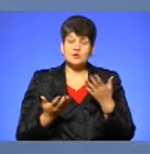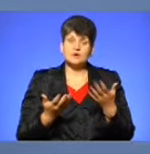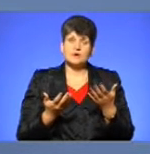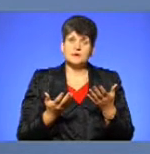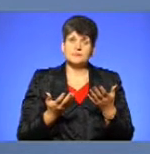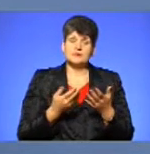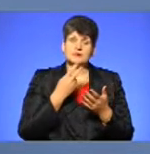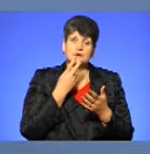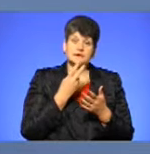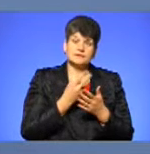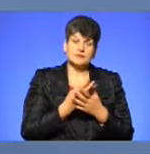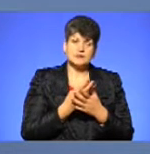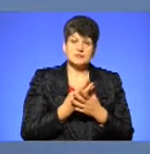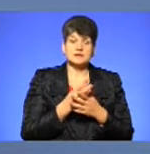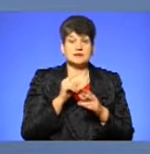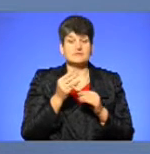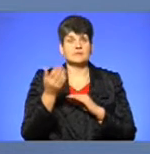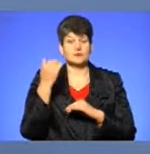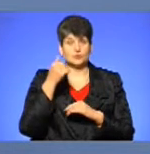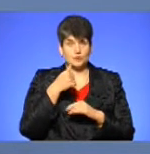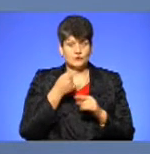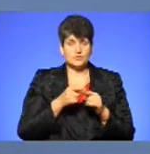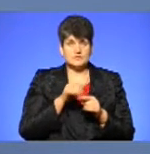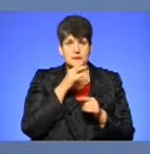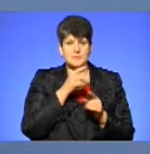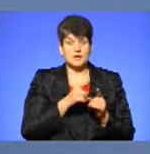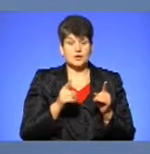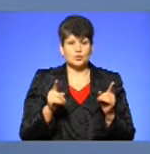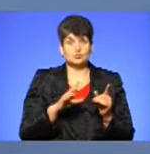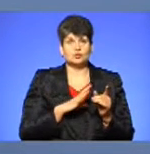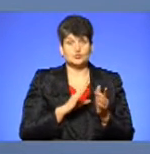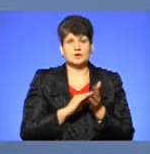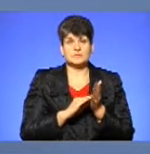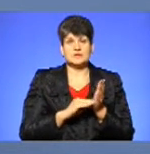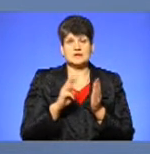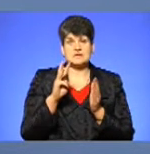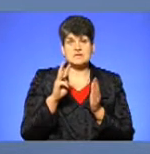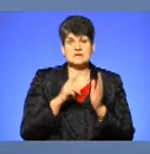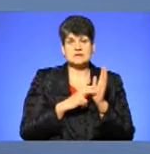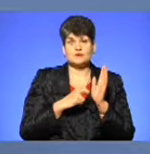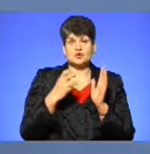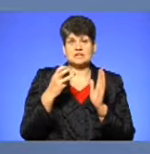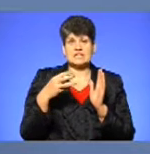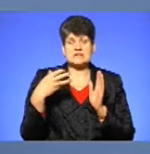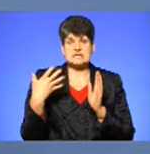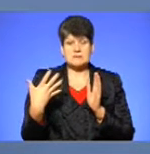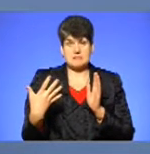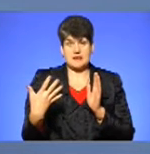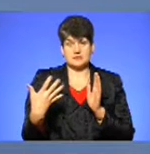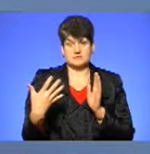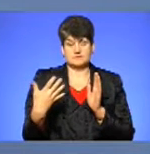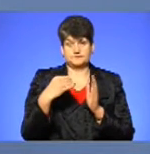статистику того року, то в цей самий період було складено 735 адміністративних матеріалів.